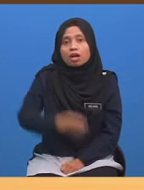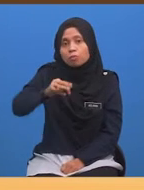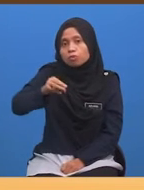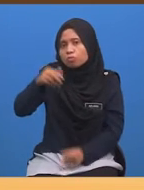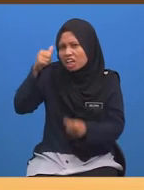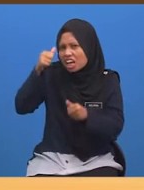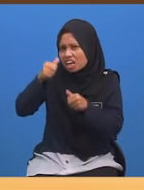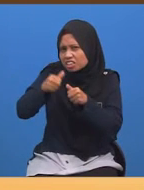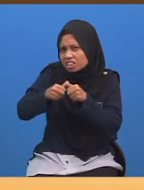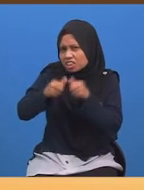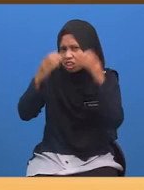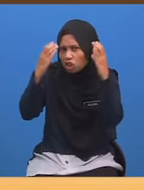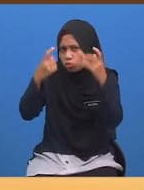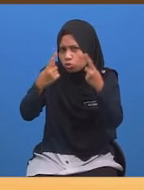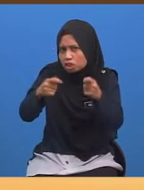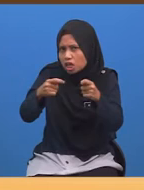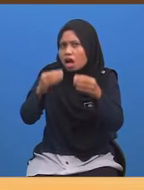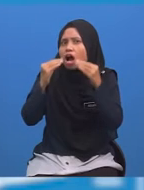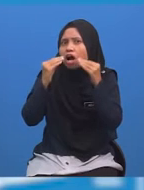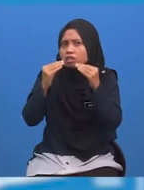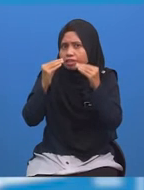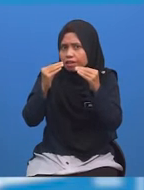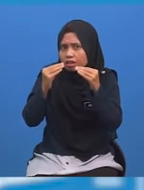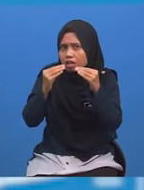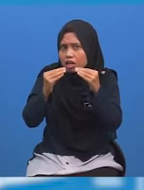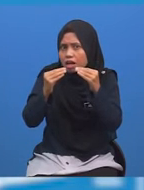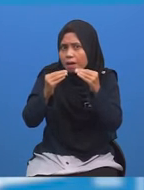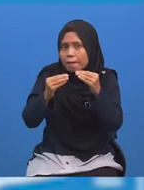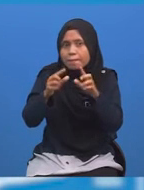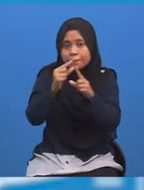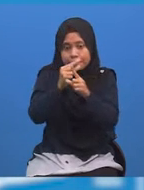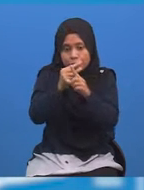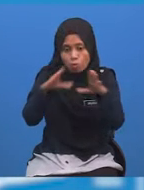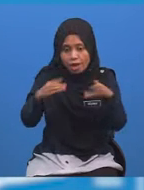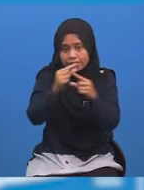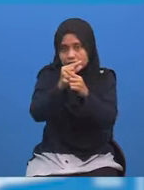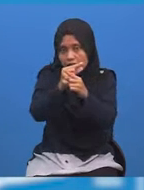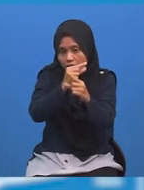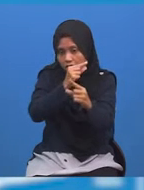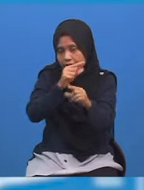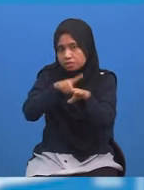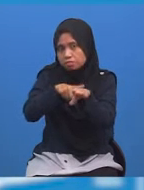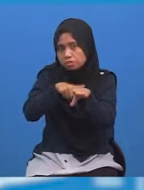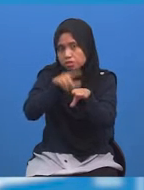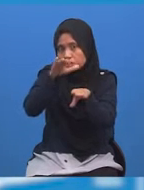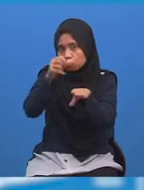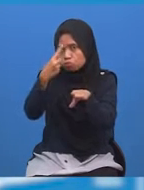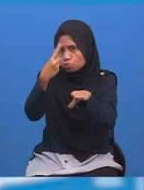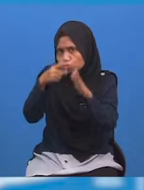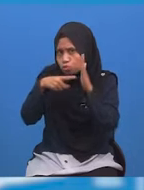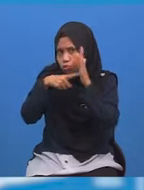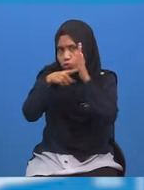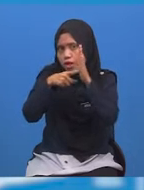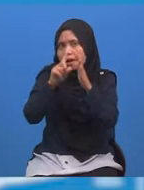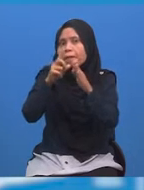Murid-murid ingat tak yang Cikgu telah ajar? Bina garis masa untuk memberi gambaran yang lebih